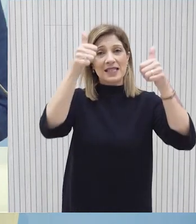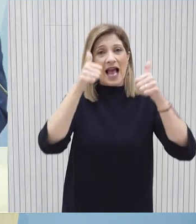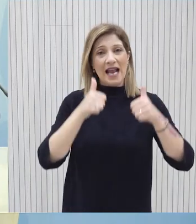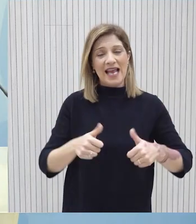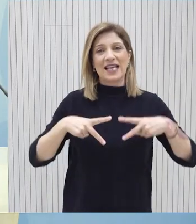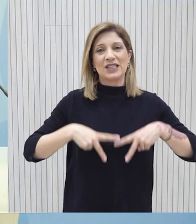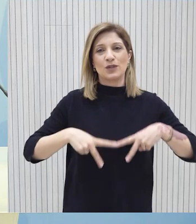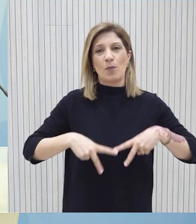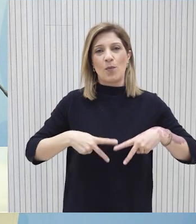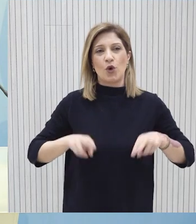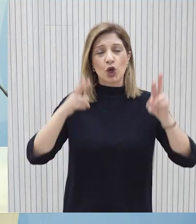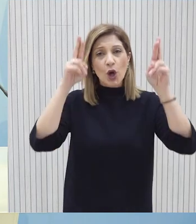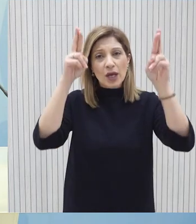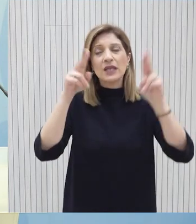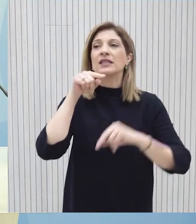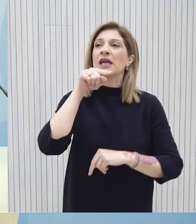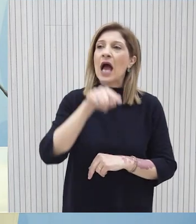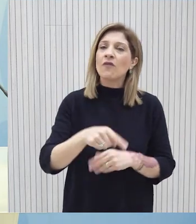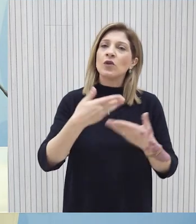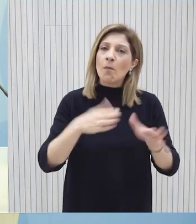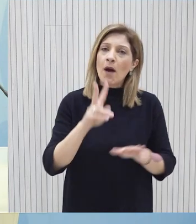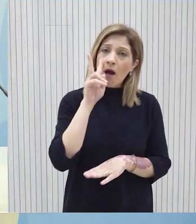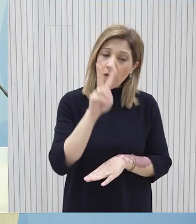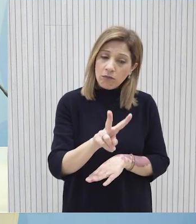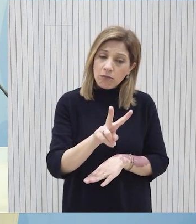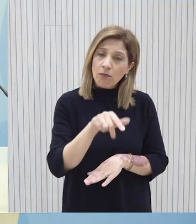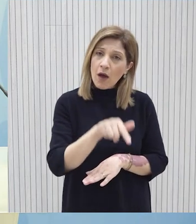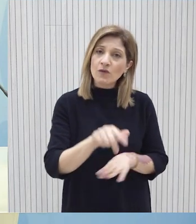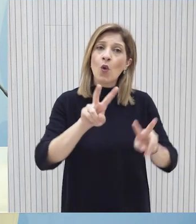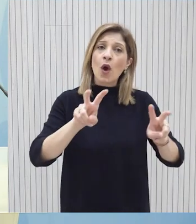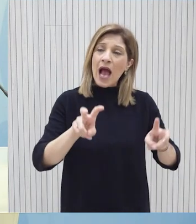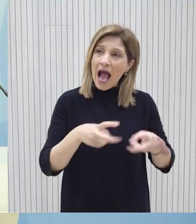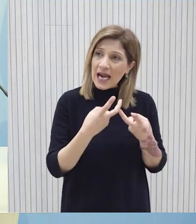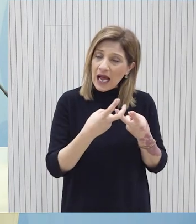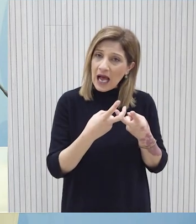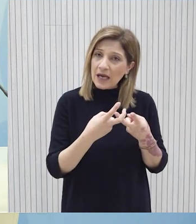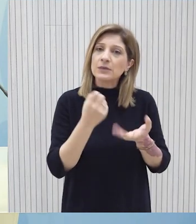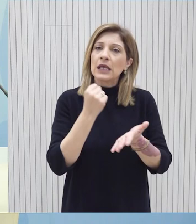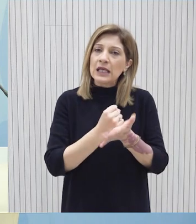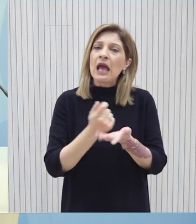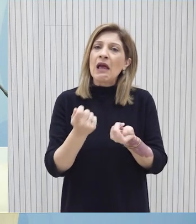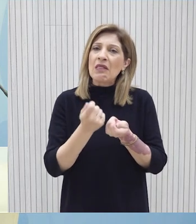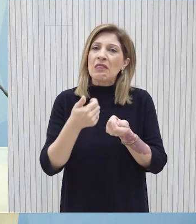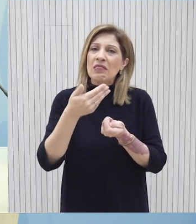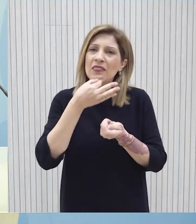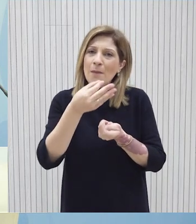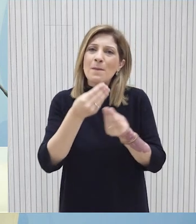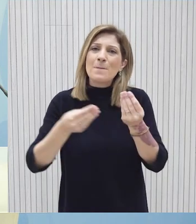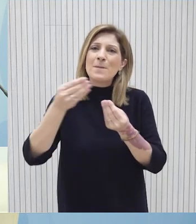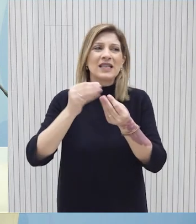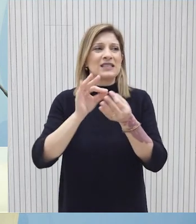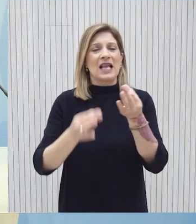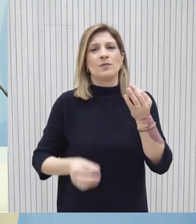απολογούμε είναι για νέο ταμιευτήρια στο κοίτασμα το οποίο ήταν ήδη από ανακάλυψη θα γίνουν και σχετικές διευκρινιστικές